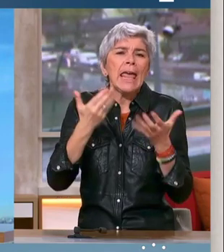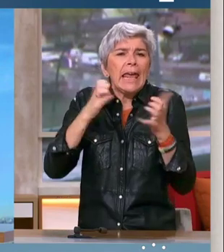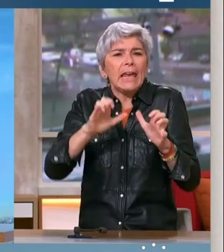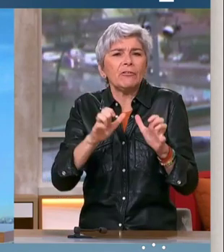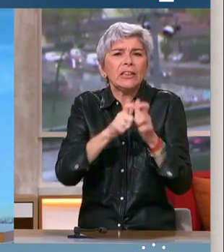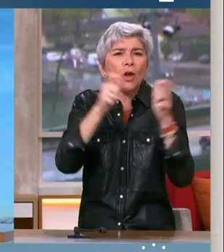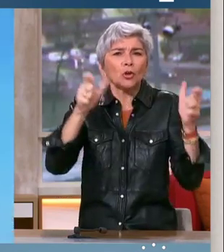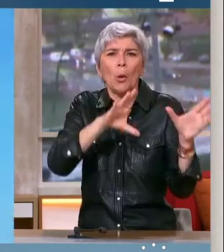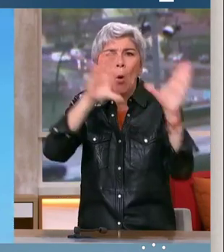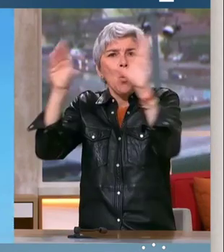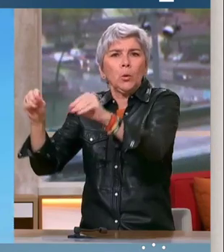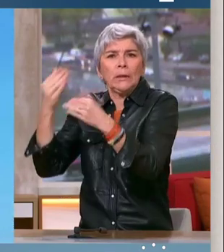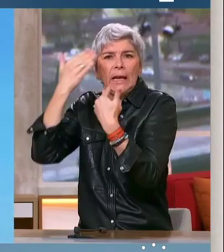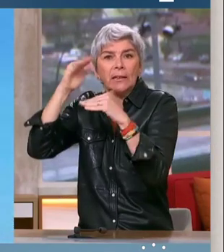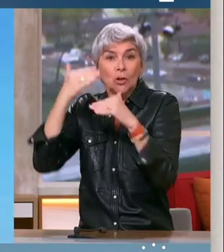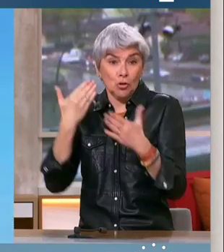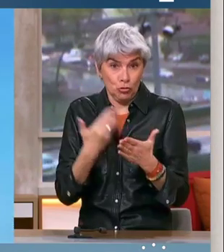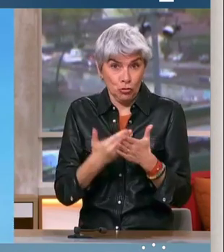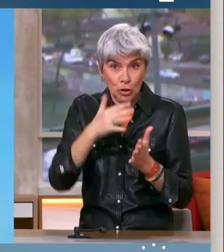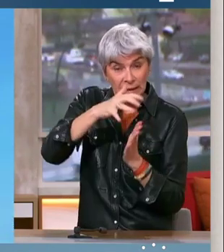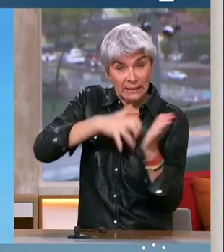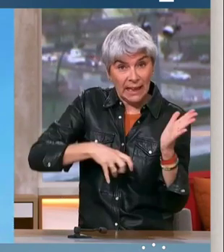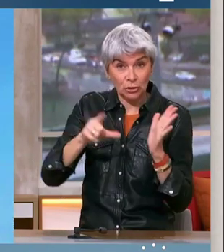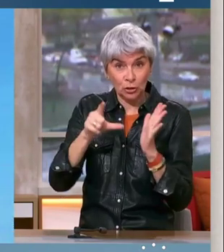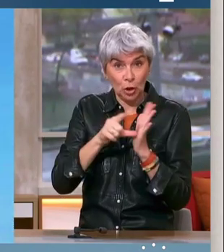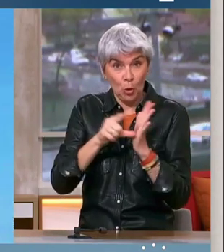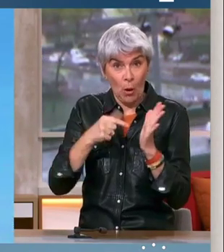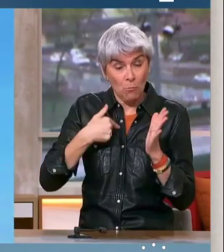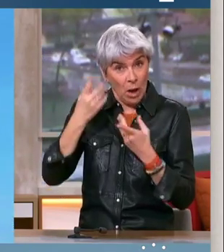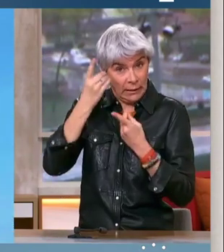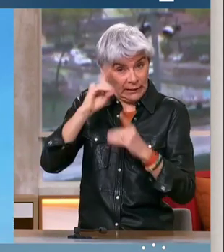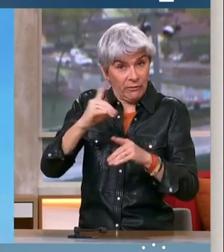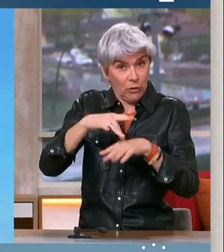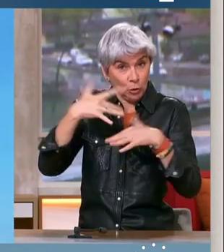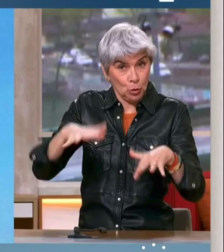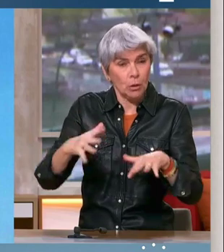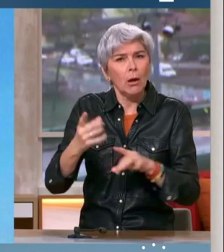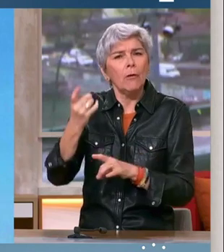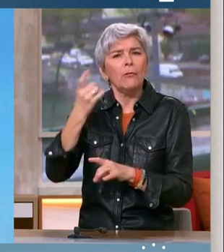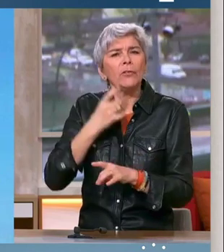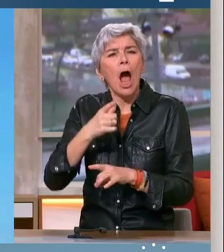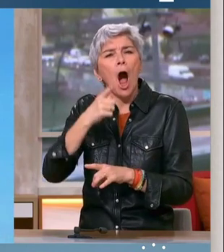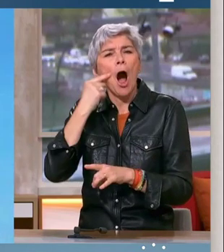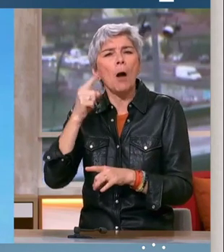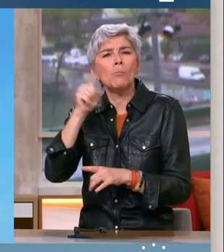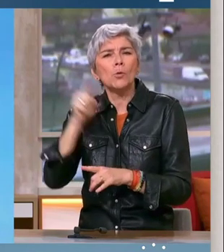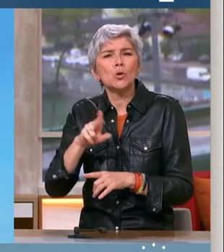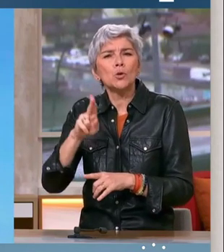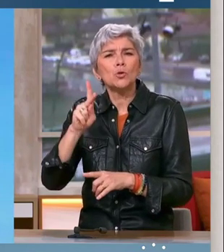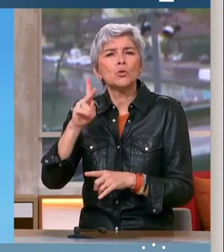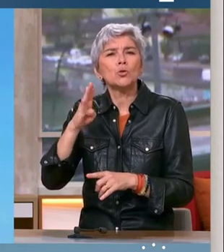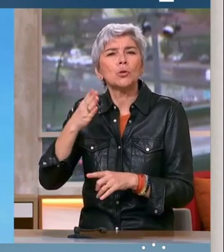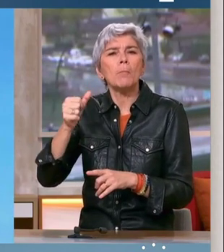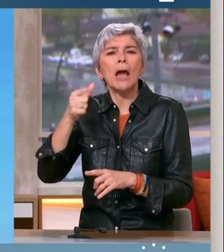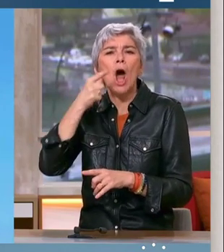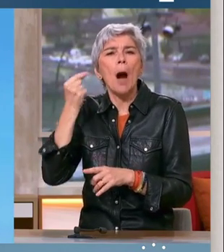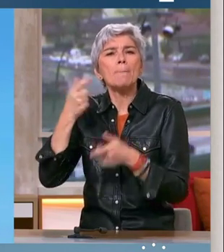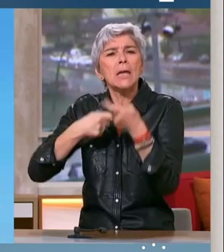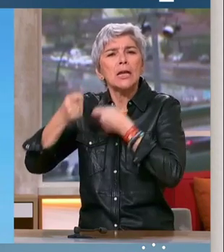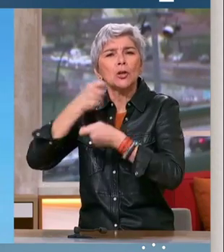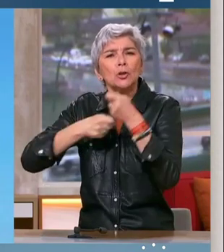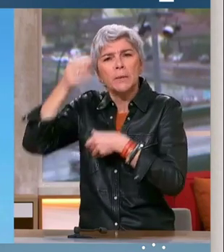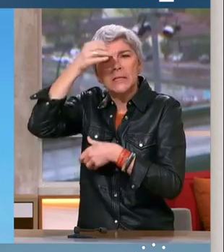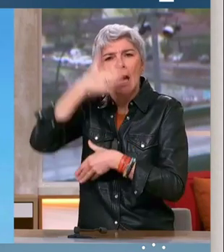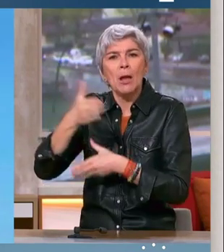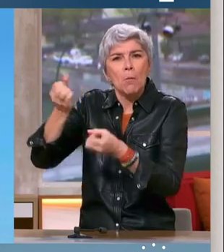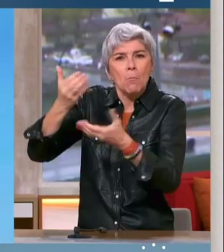pour empêcher cela ? C'est justement le texte de loi que j'ai défendu, inspiré de Gabriel Zuckman, économiste américain, qui nous a